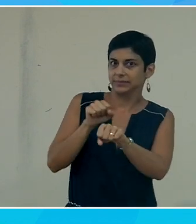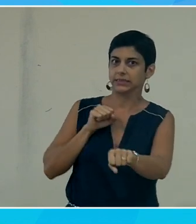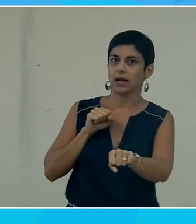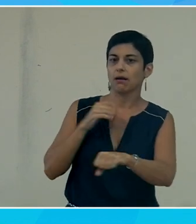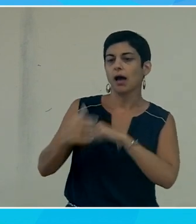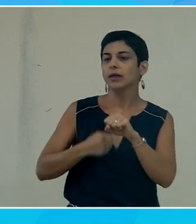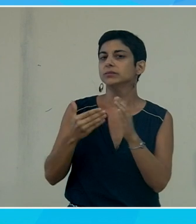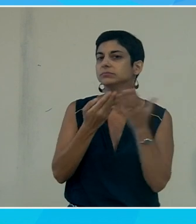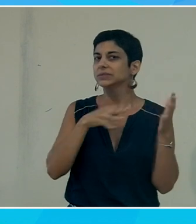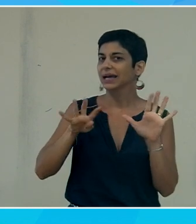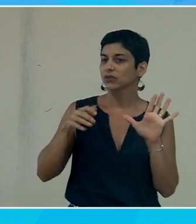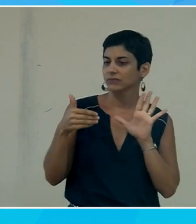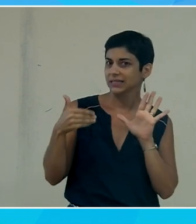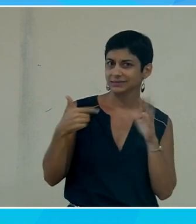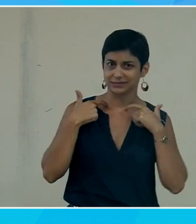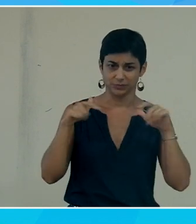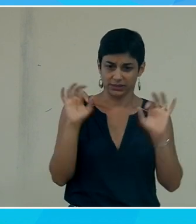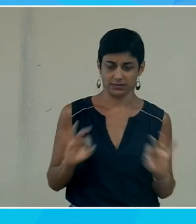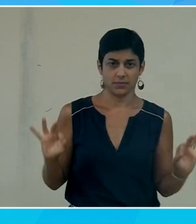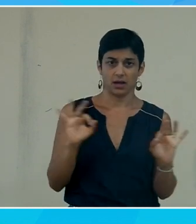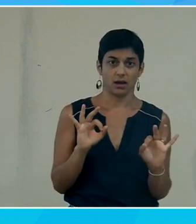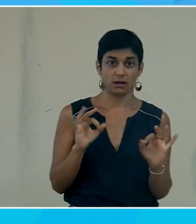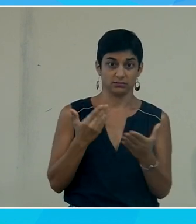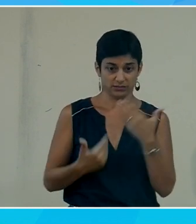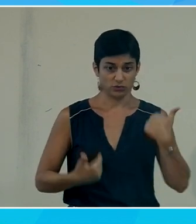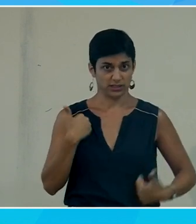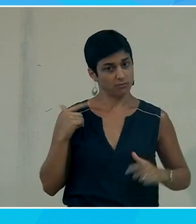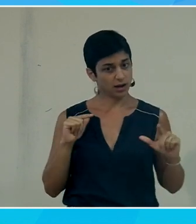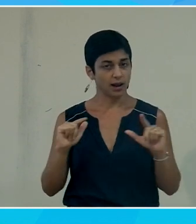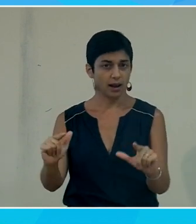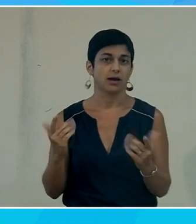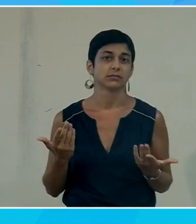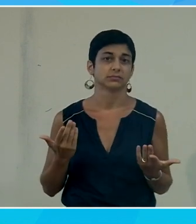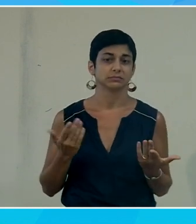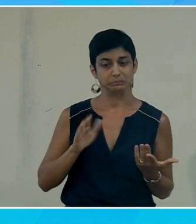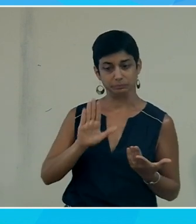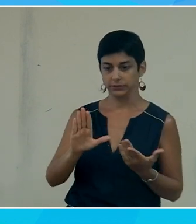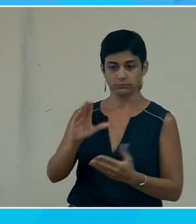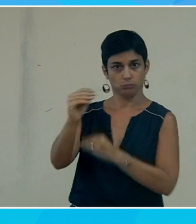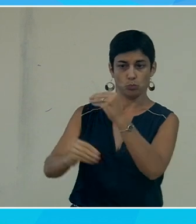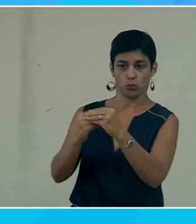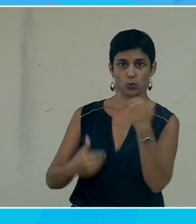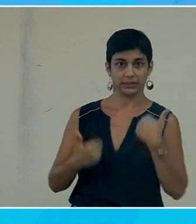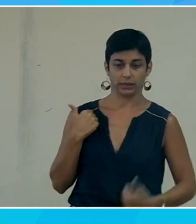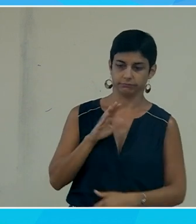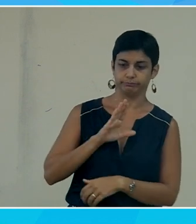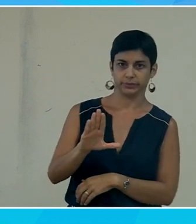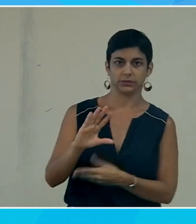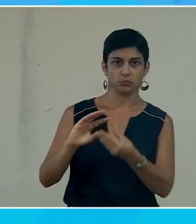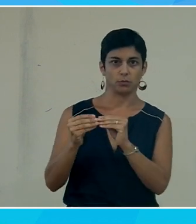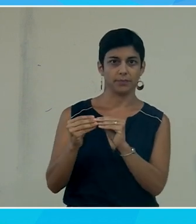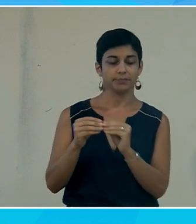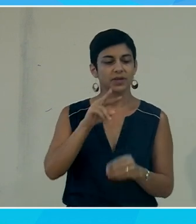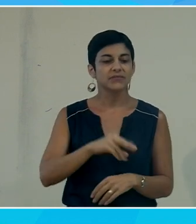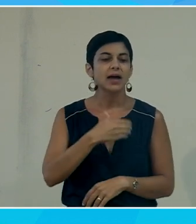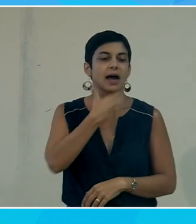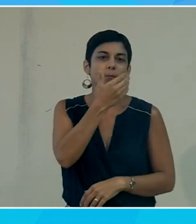90 on ne parlait pas d'accessibilité l'accessibilité égal handicap c'était dans le monde du handicap ce qui s'est passé et c'est vrai qu'Apple a été le